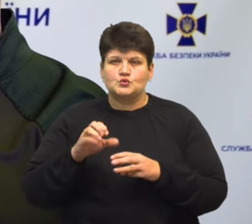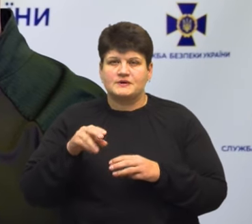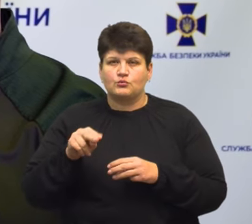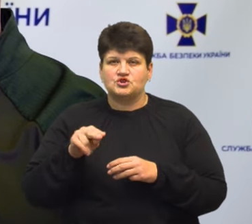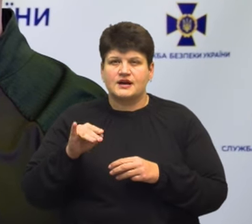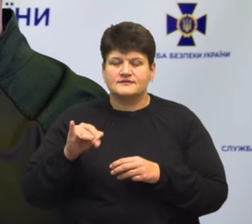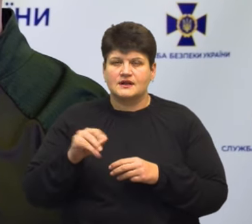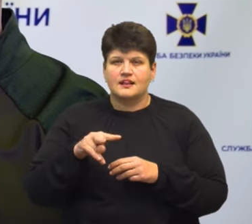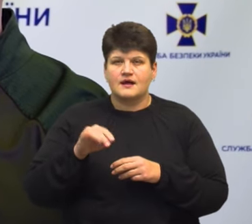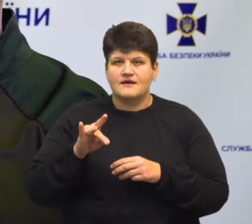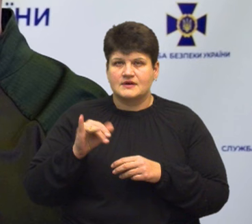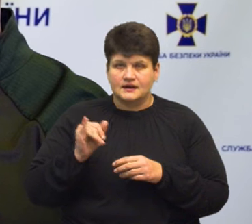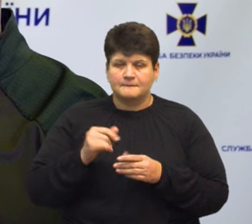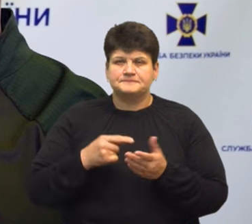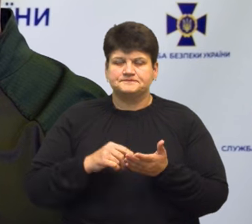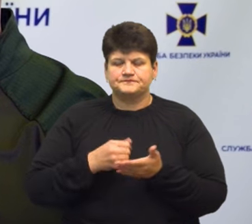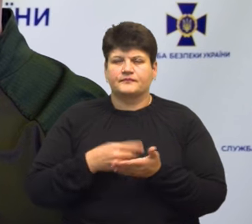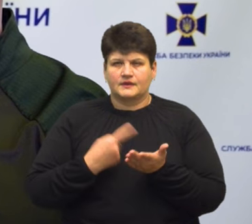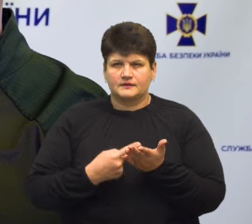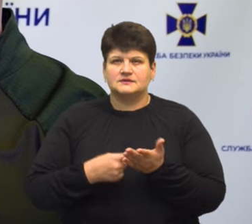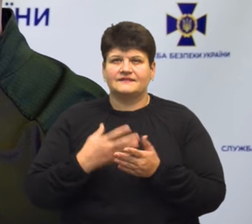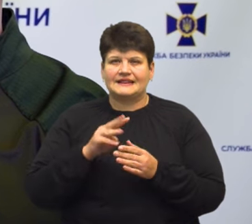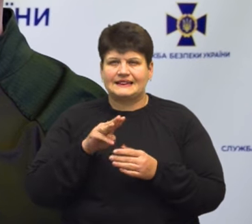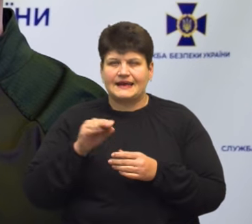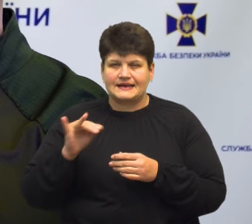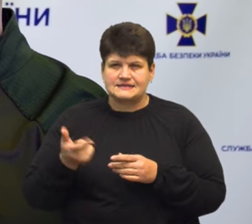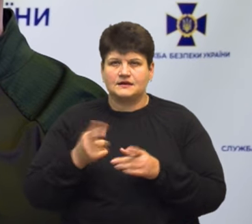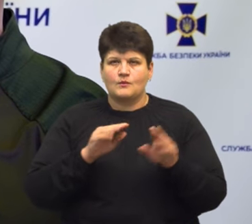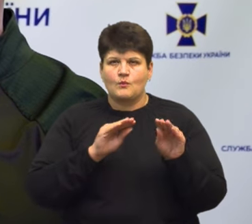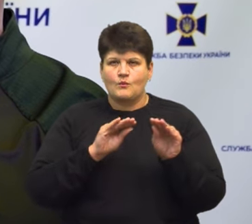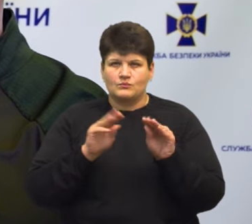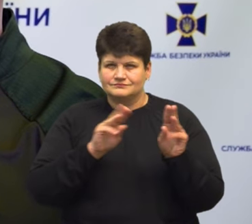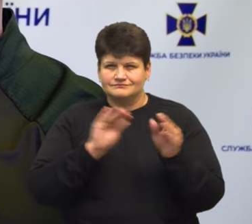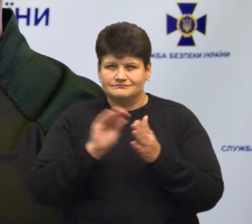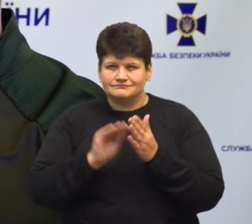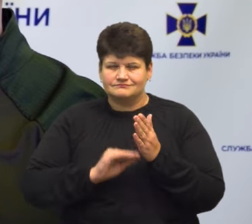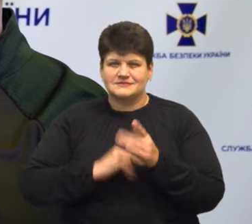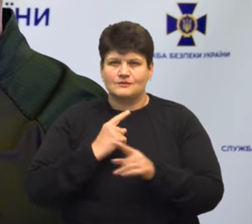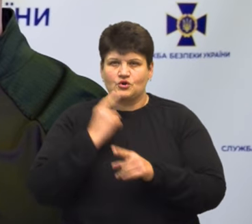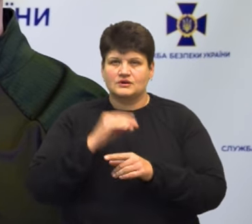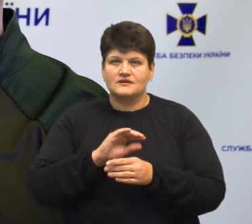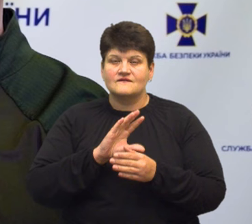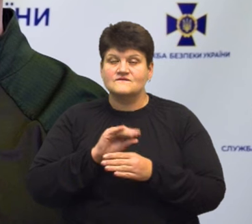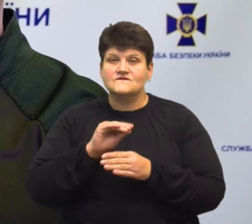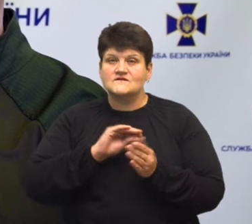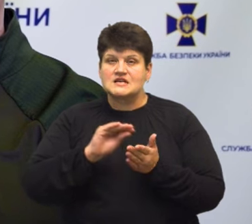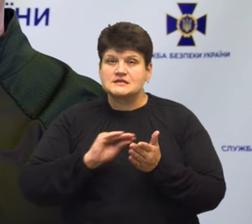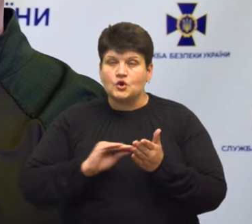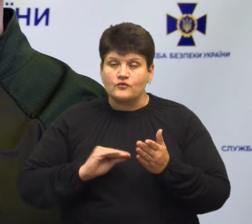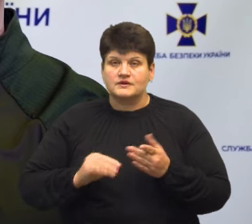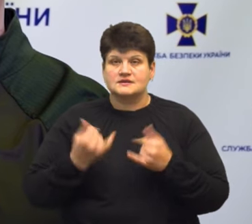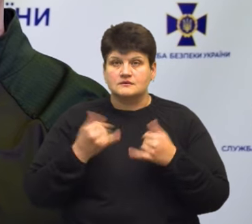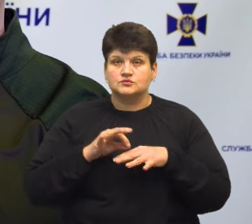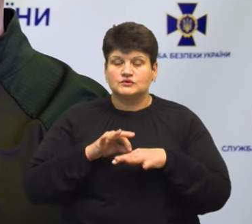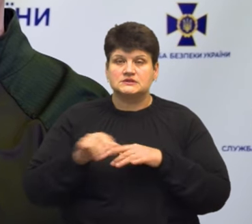СБУ експертиза підтвердила наявність у тексті інтернет-публікації заборонених висловлювань. На даний час тривають слідчооперативні заходи